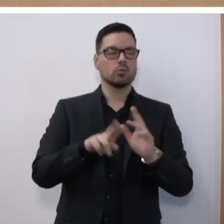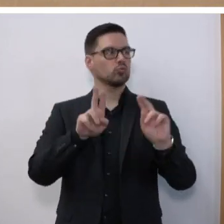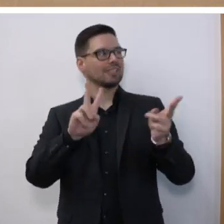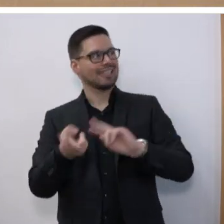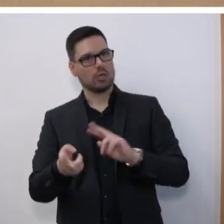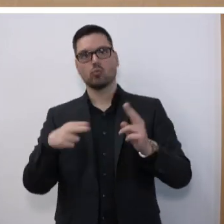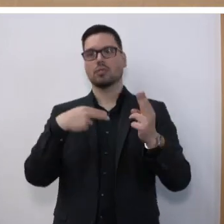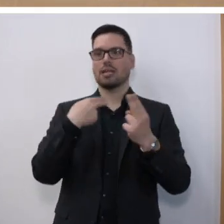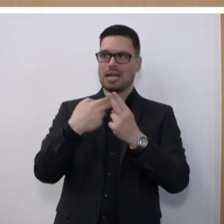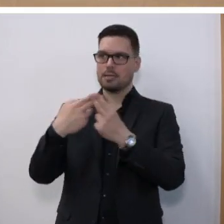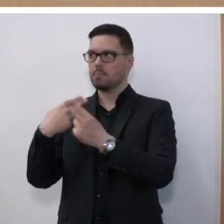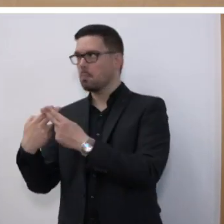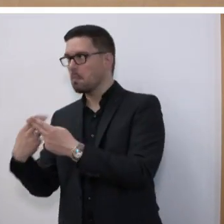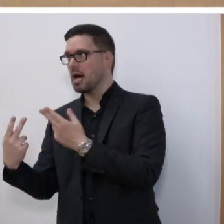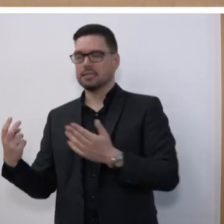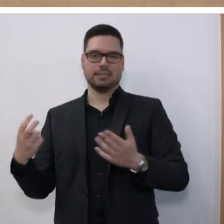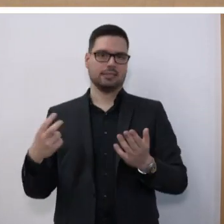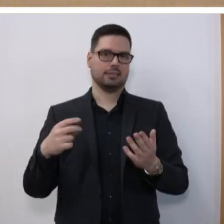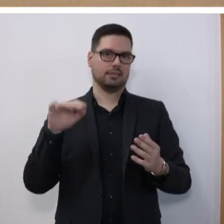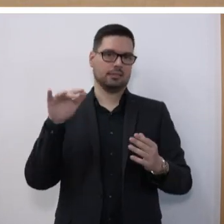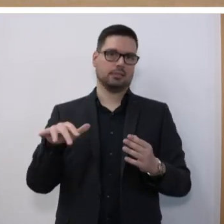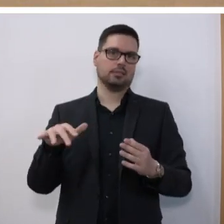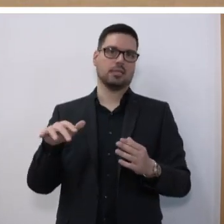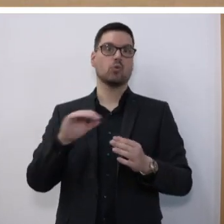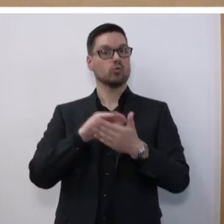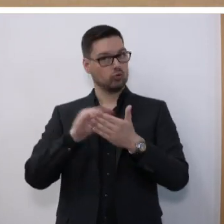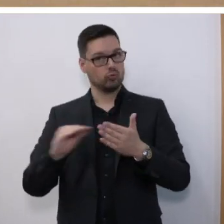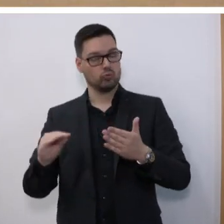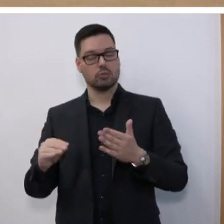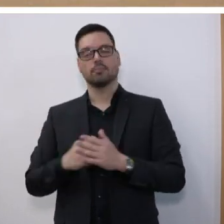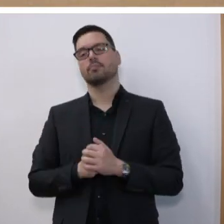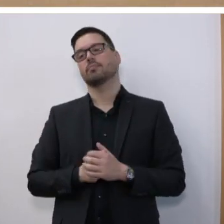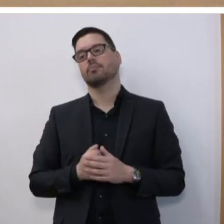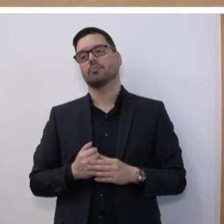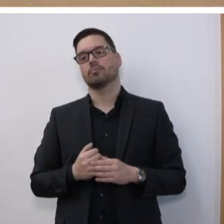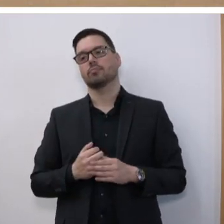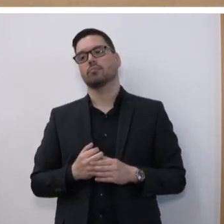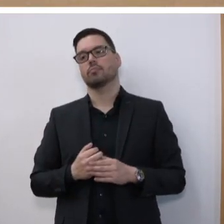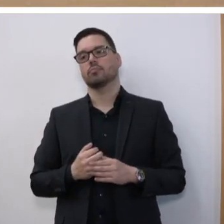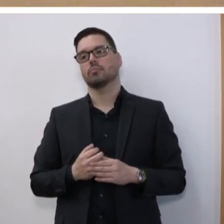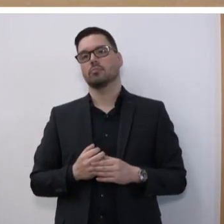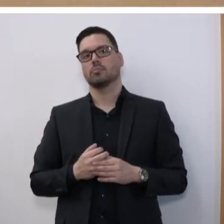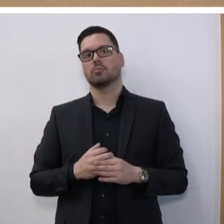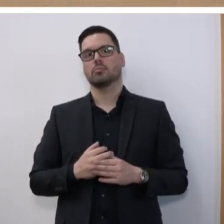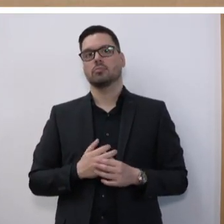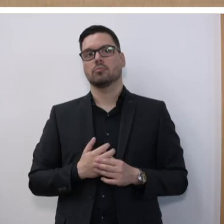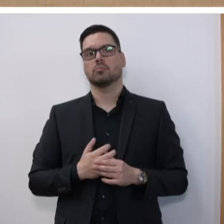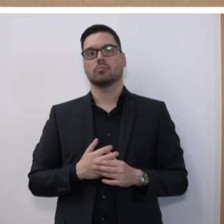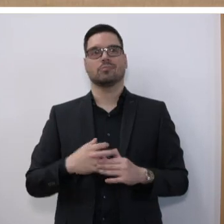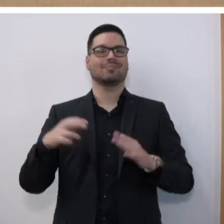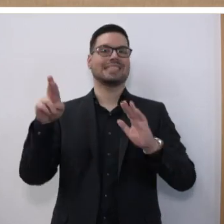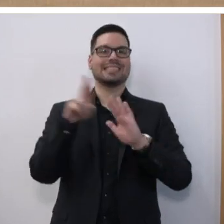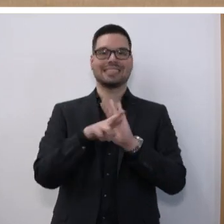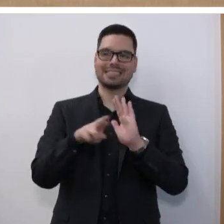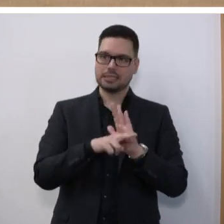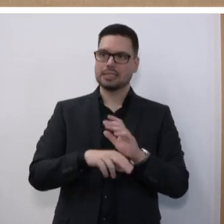Informationsmaterialien für die Abnehmerinnen und Abnehmer, insbesondere in den Schulen, zur Verfügung zu stellen. Das Gesetz schafft klare